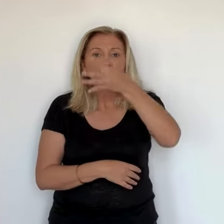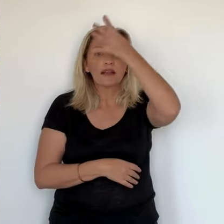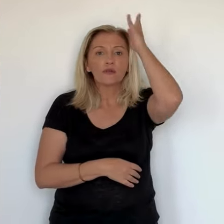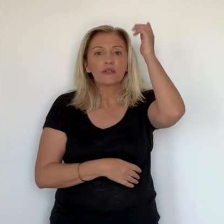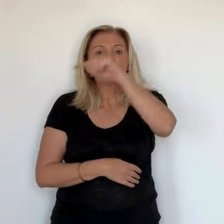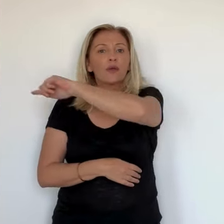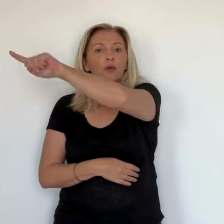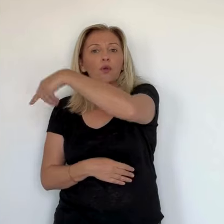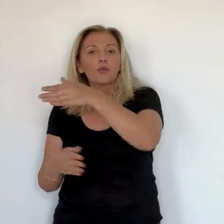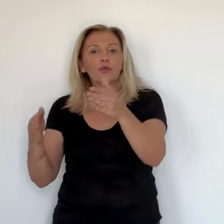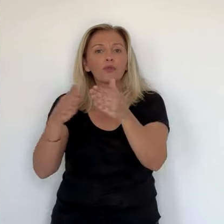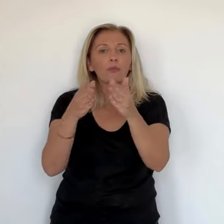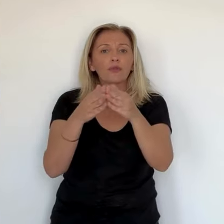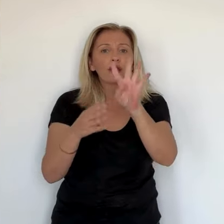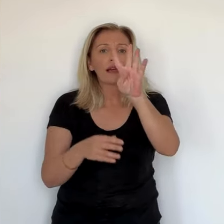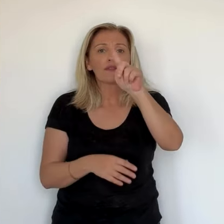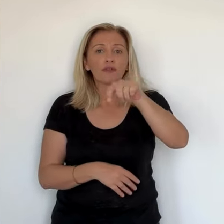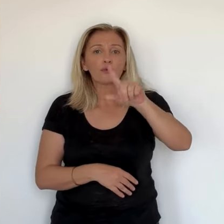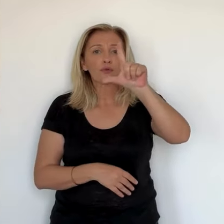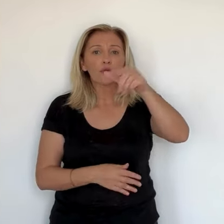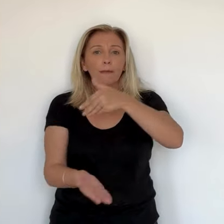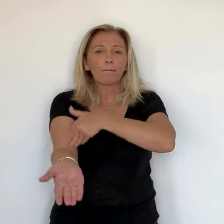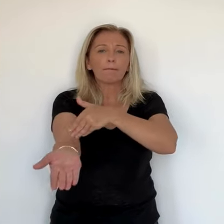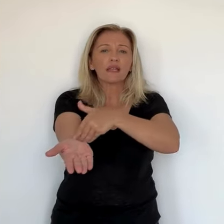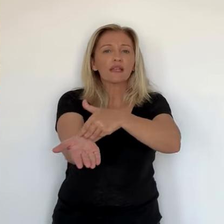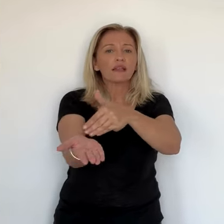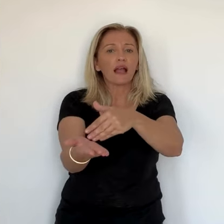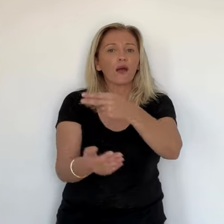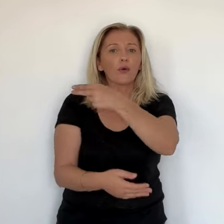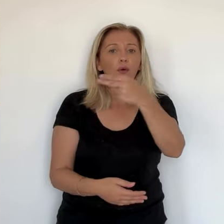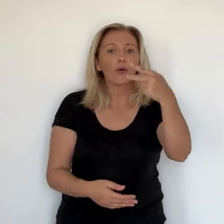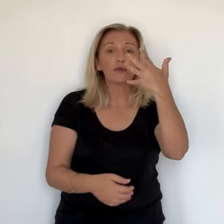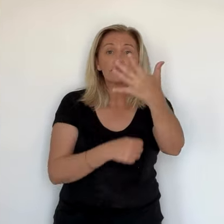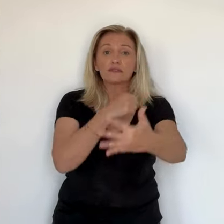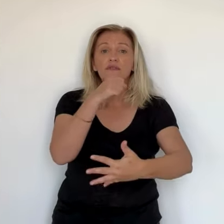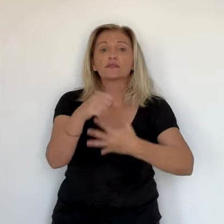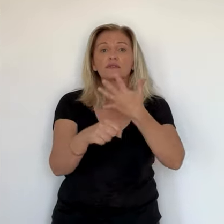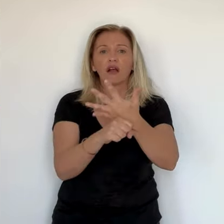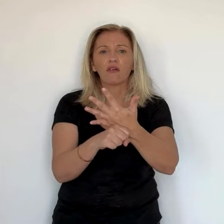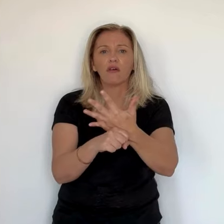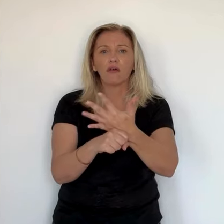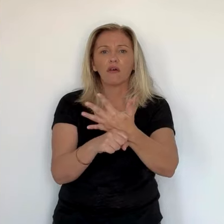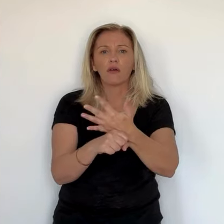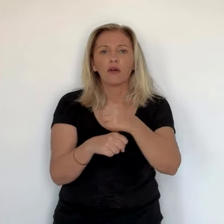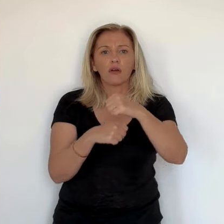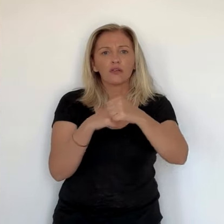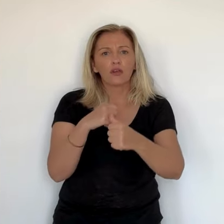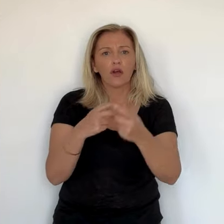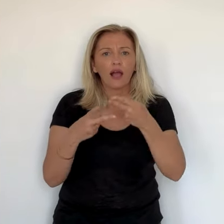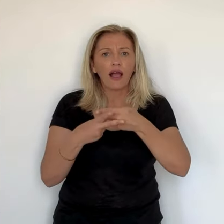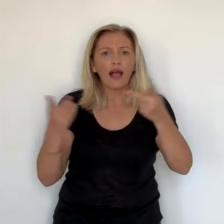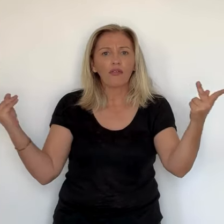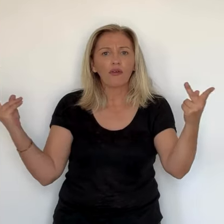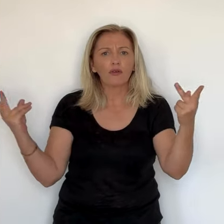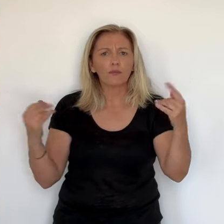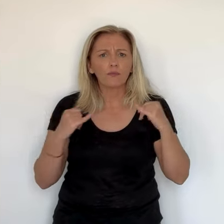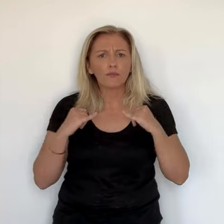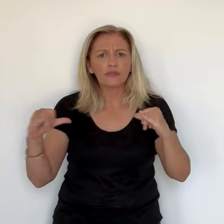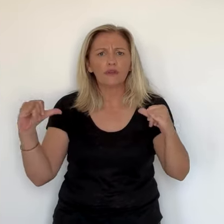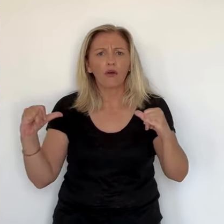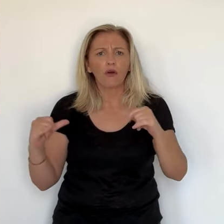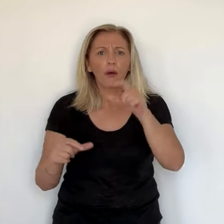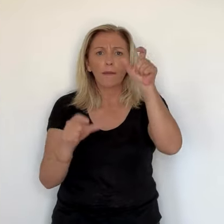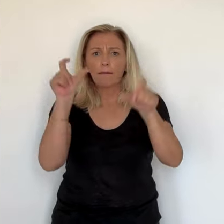volet financier, le rattrapage historique sur l'eau, la santé, le redémarrage de la commande publique. Vous voyez, il y a plein de choses que nous, on attend de manière